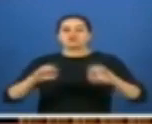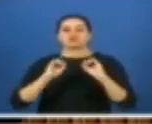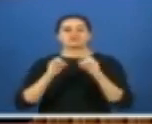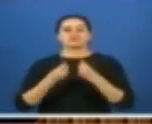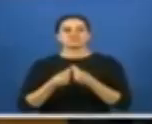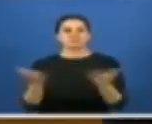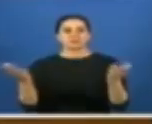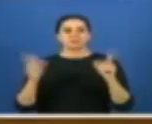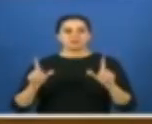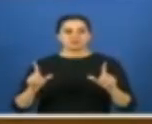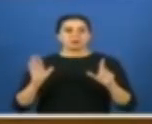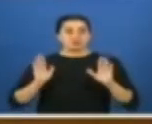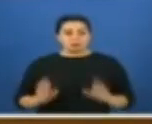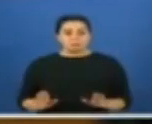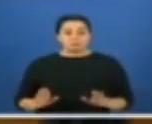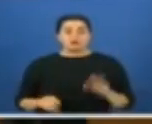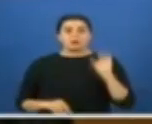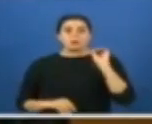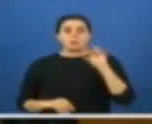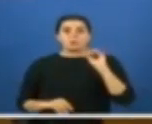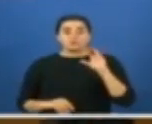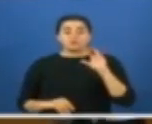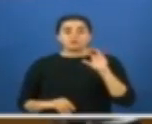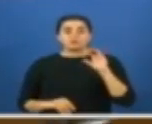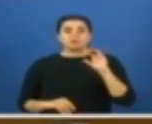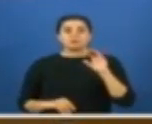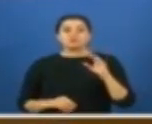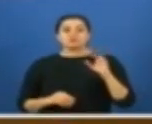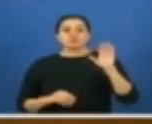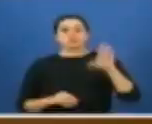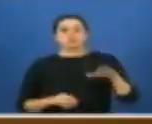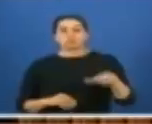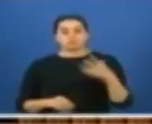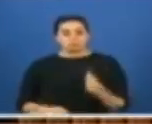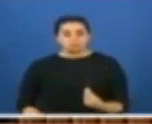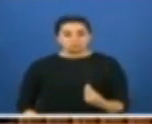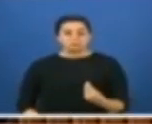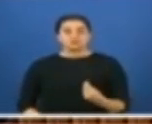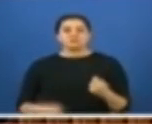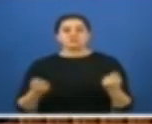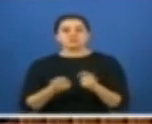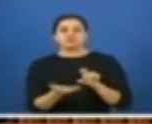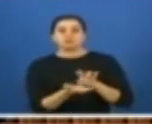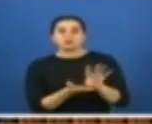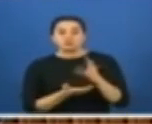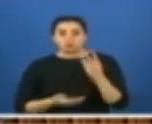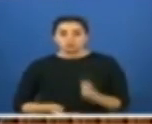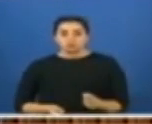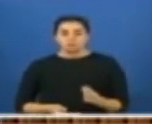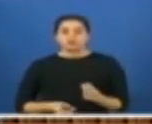vermelidir. Ama öğretmenleri aşağılarsanız, işinden ederseniz,